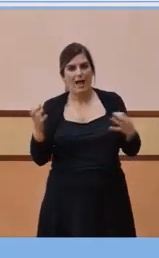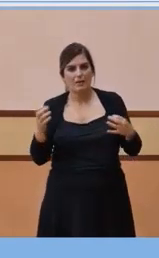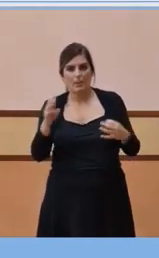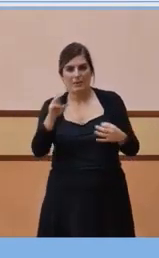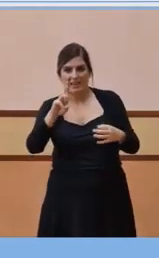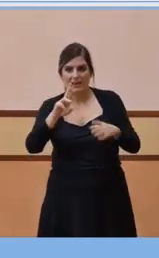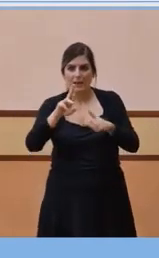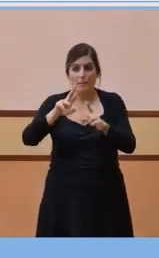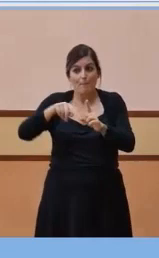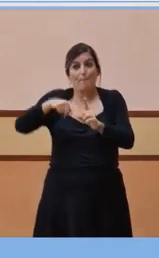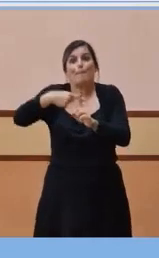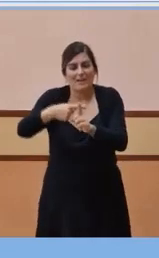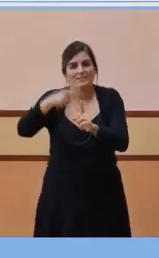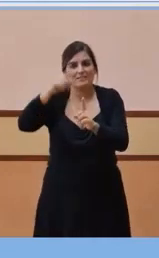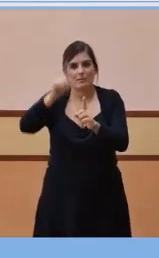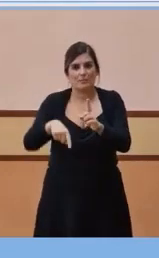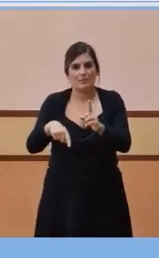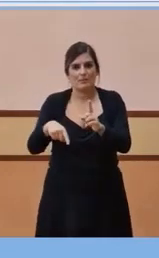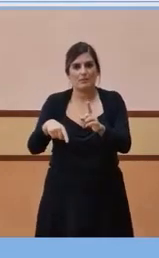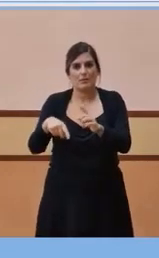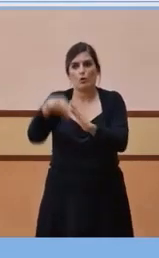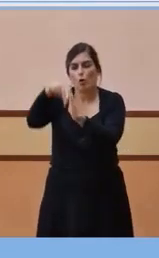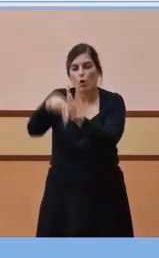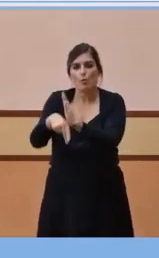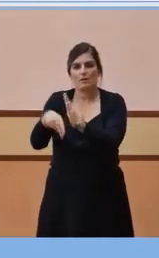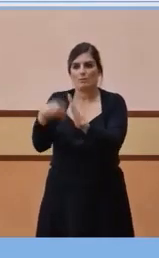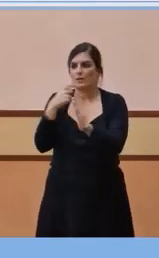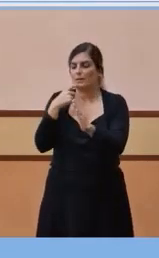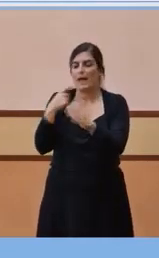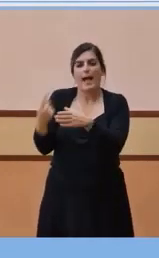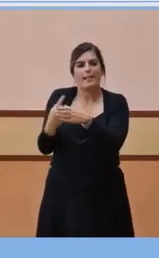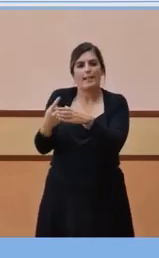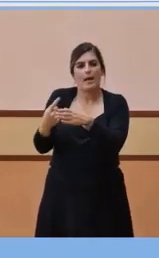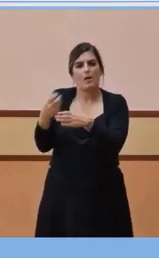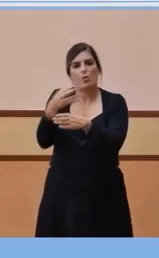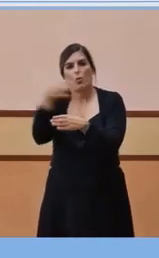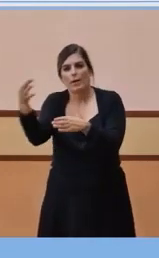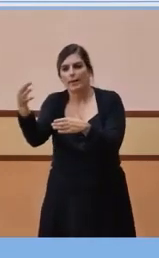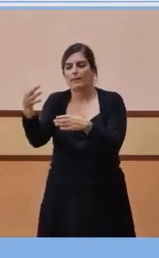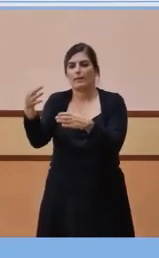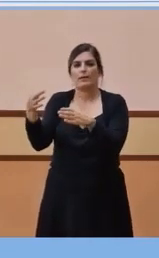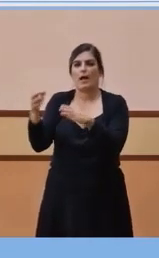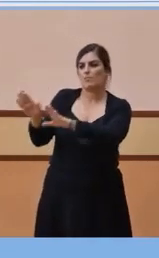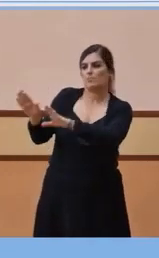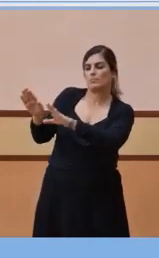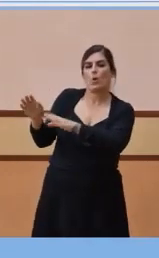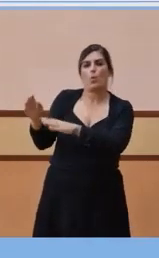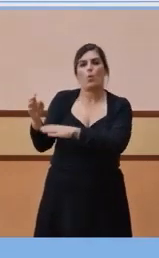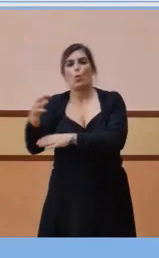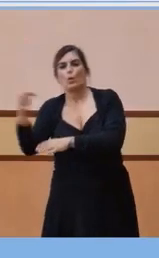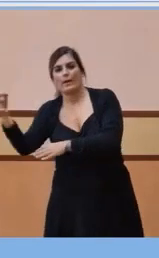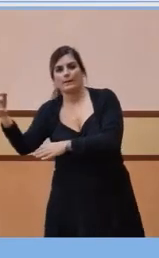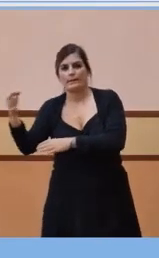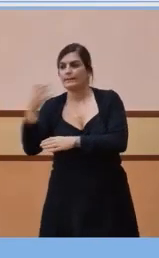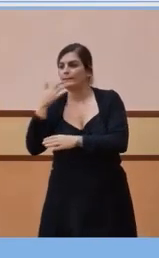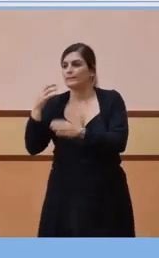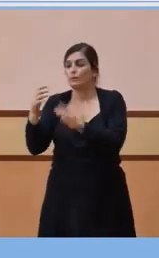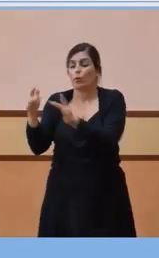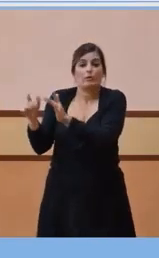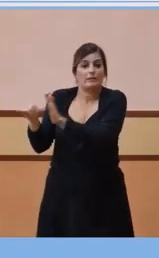actuació i aquesta actuació és un aïllament correcte o una quarantena correcta si ets un contacte estret.